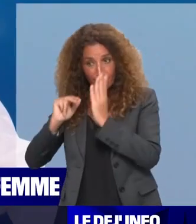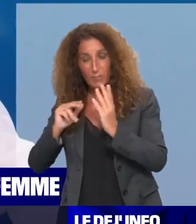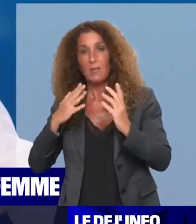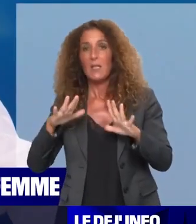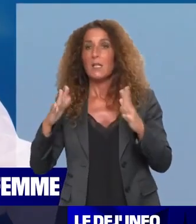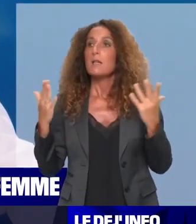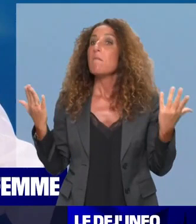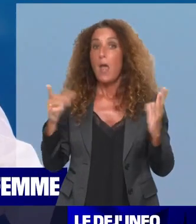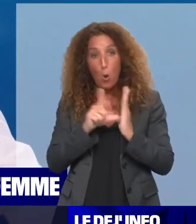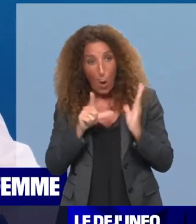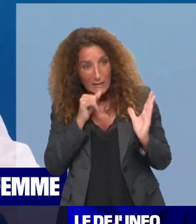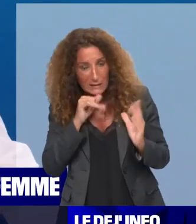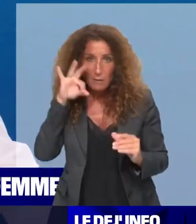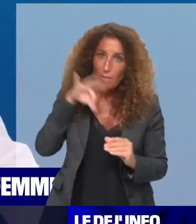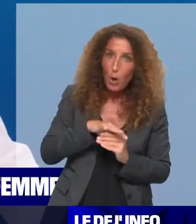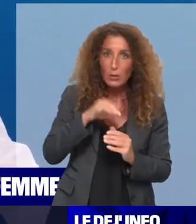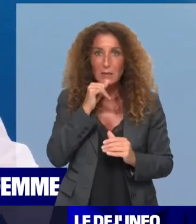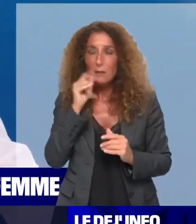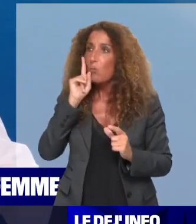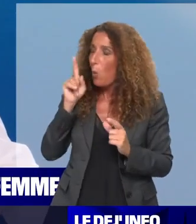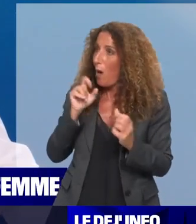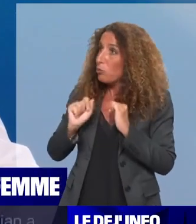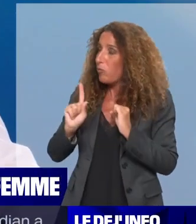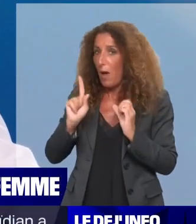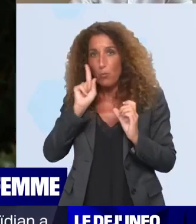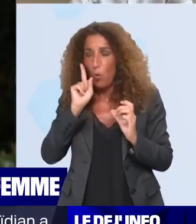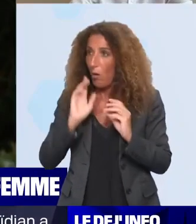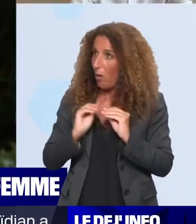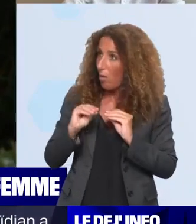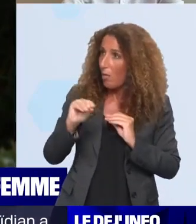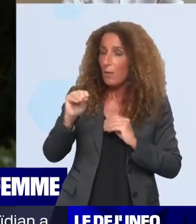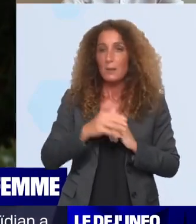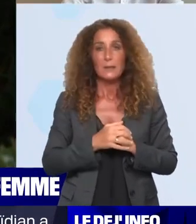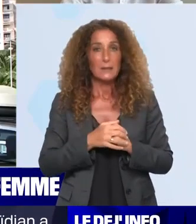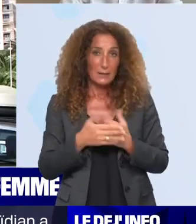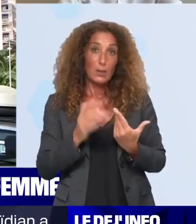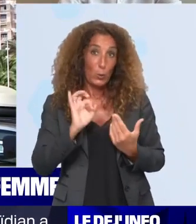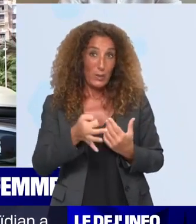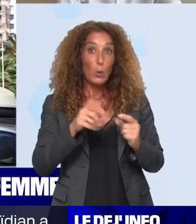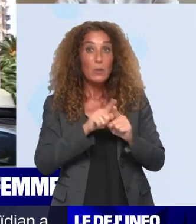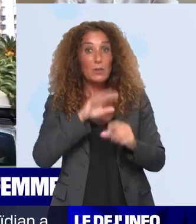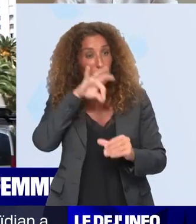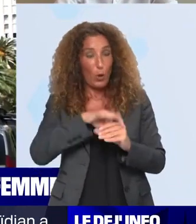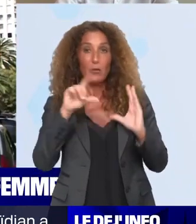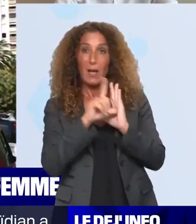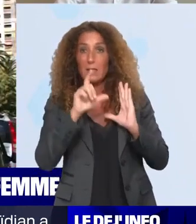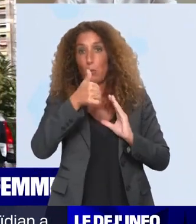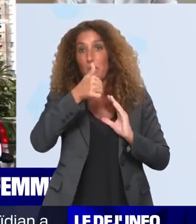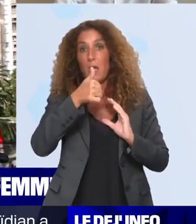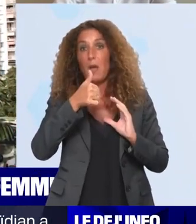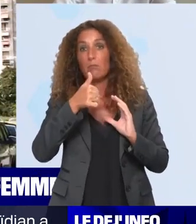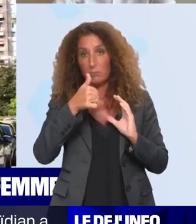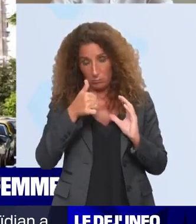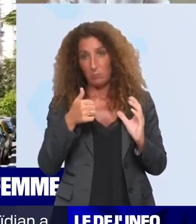Pourquoi selon vous les choses ne bougent pas ? Alors il y une chose en plus que vous avez oublié, c'est le vote de l'article premier de la proposition de loi d'Olivier